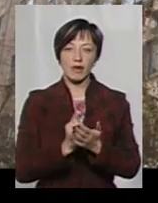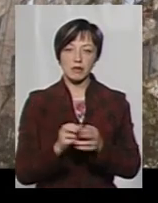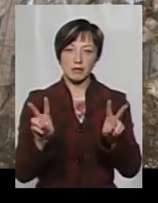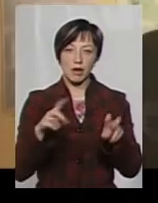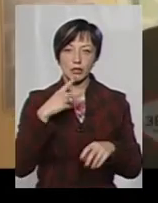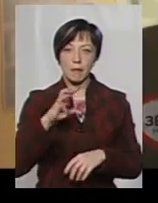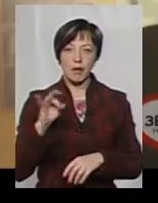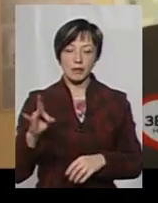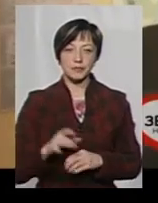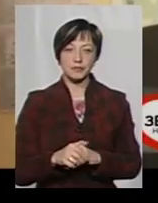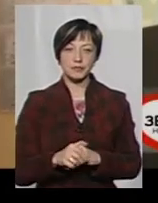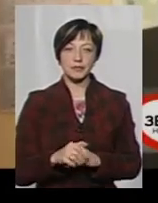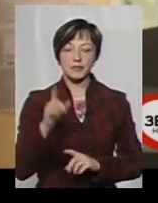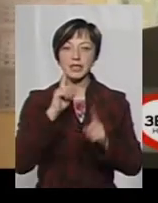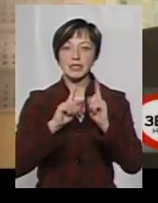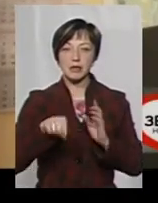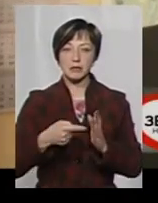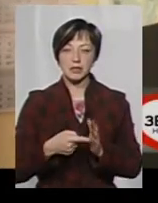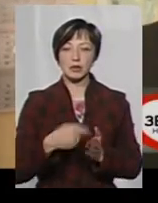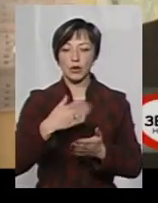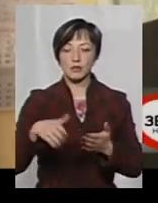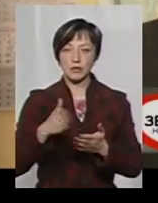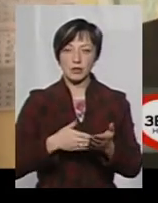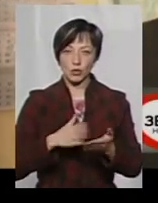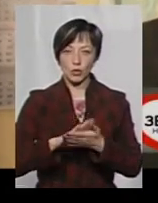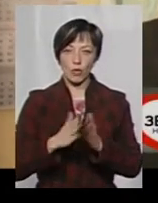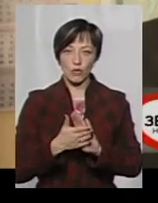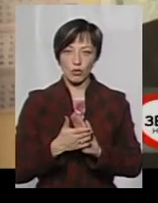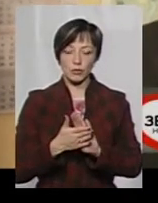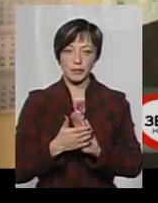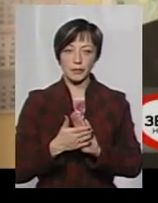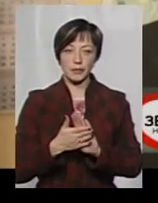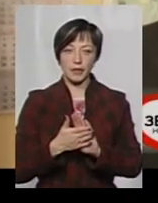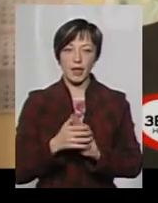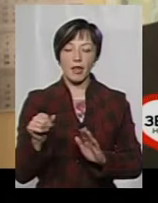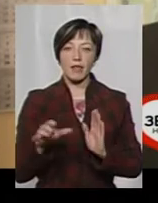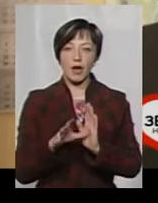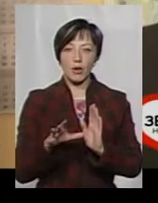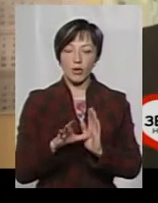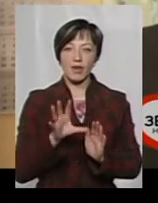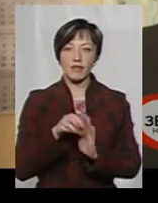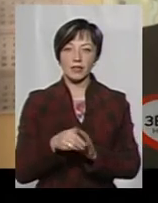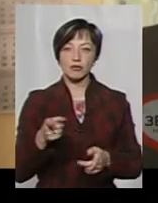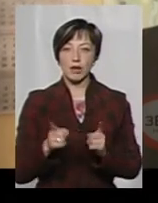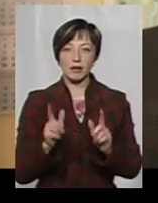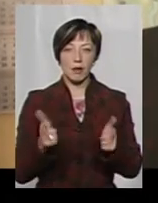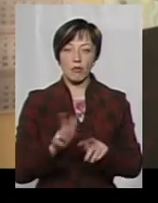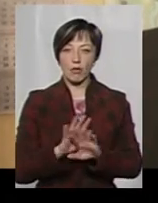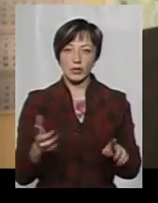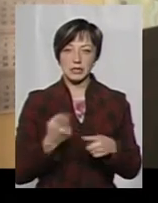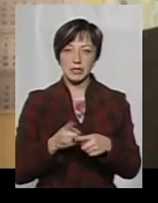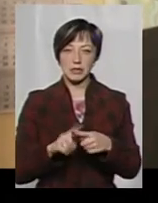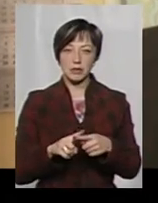каже мер міста. «Сесія міської ради прийняла рішення про розірвання концесійного договору. Енергоінвест, звичайно, не погодився з цим,